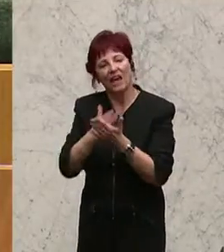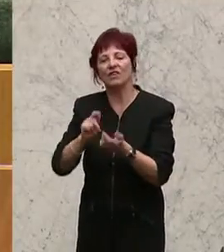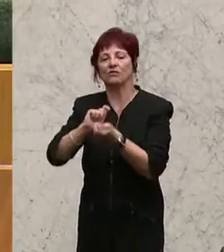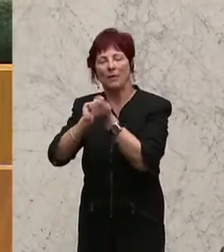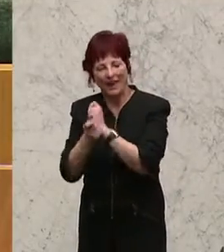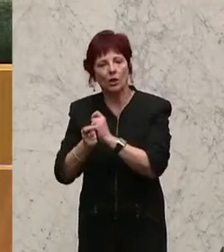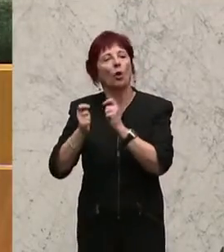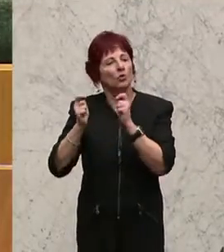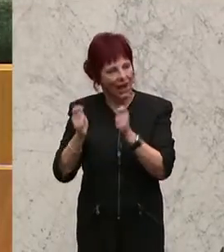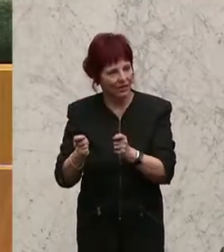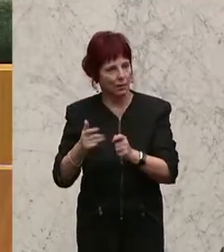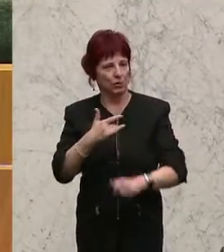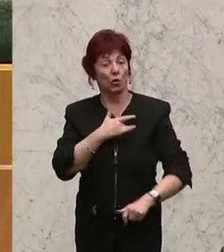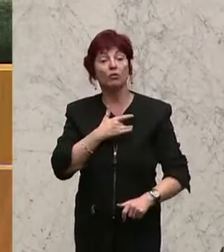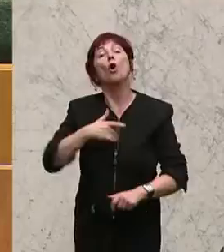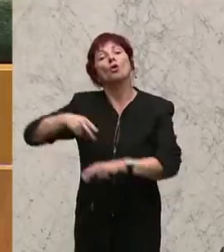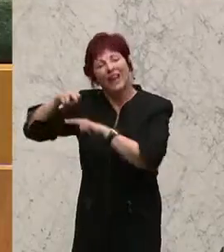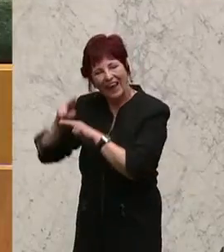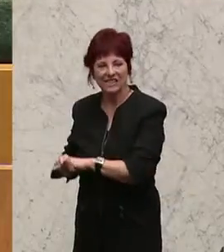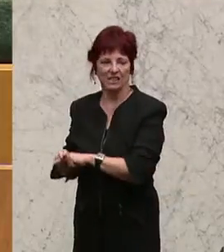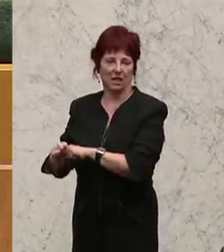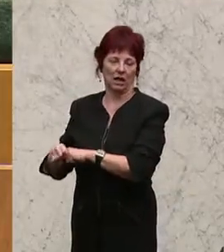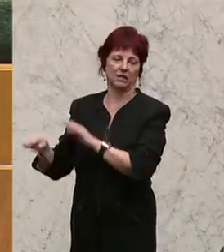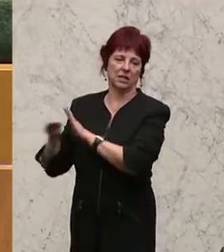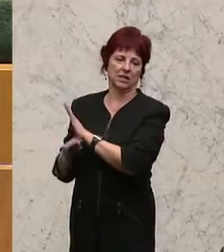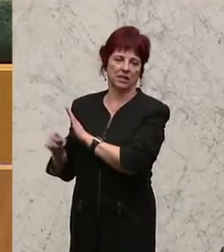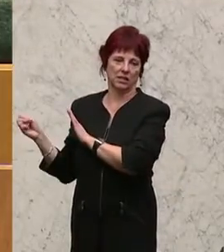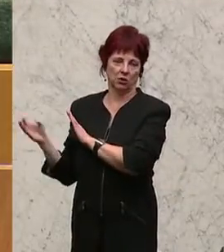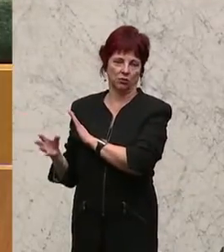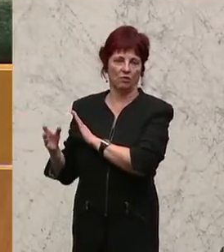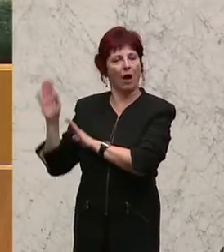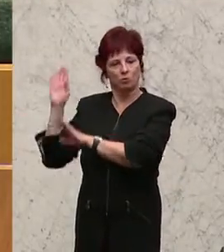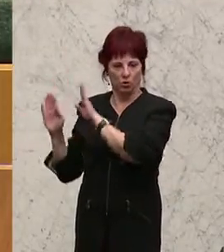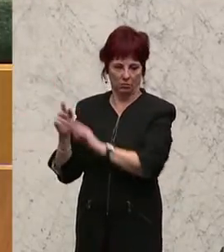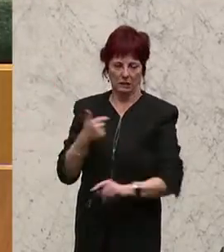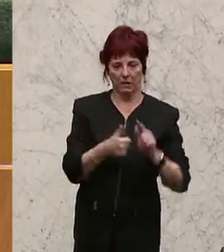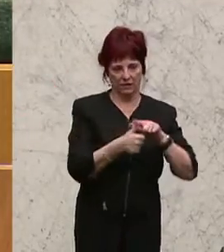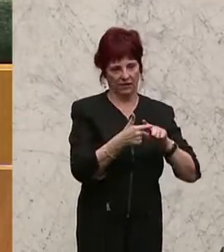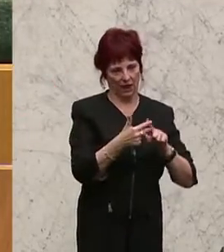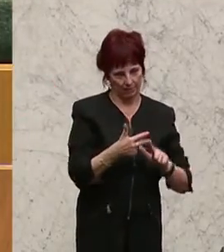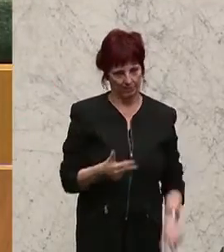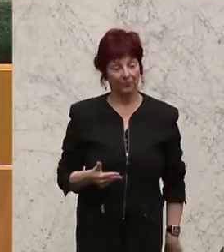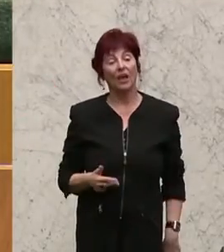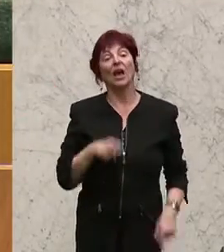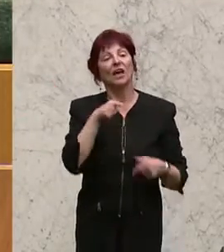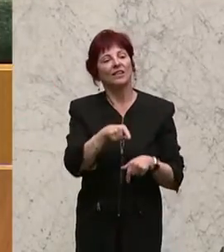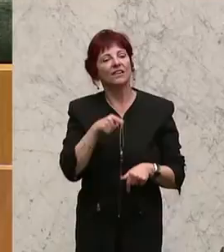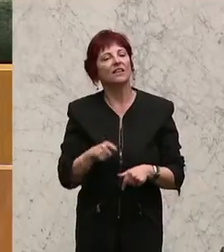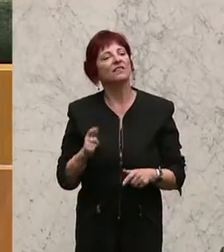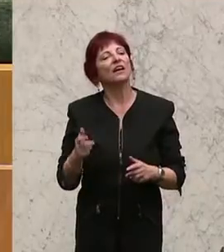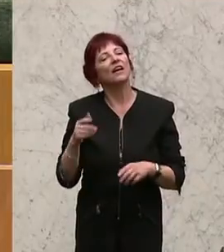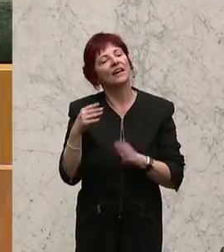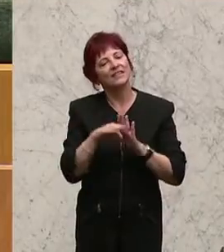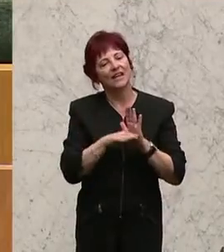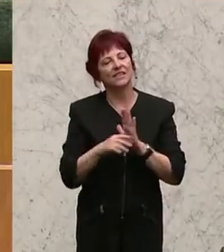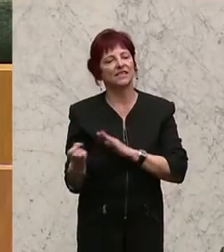schließlich über die restlichen, noch nicht abgestimmten Teile des Gesetzentwurfs in dieser Reihenfolge abstimmen lassen. Da der vorliegende Gesetzentwurf